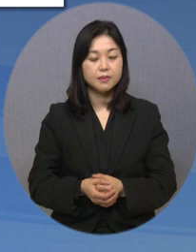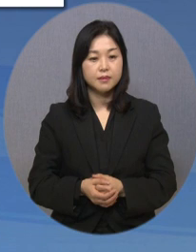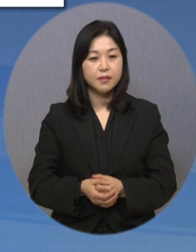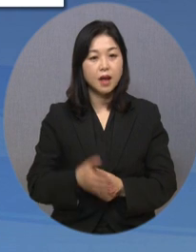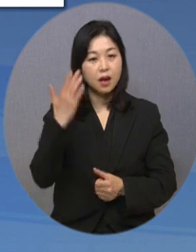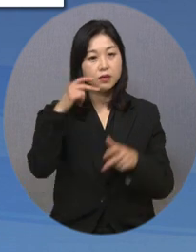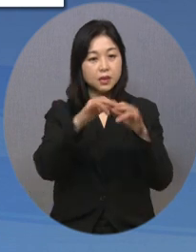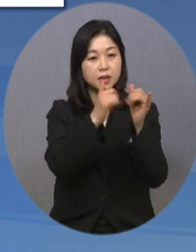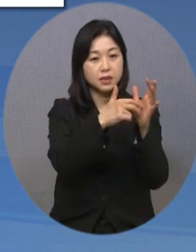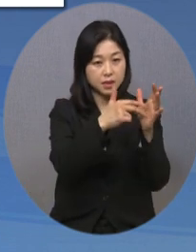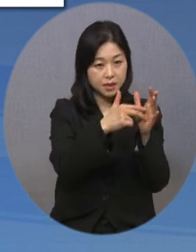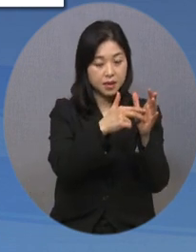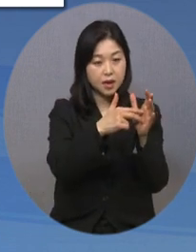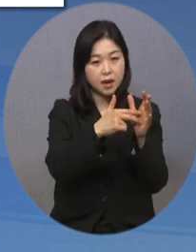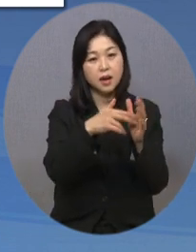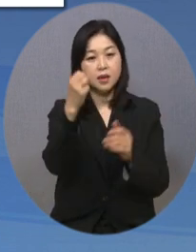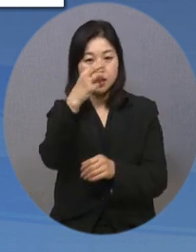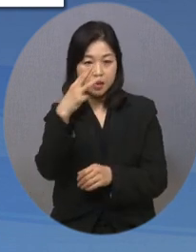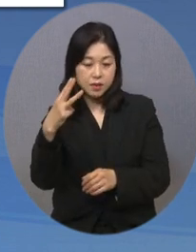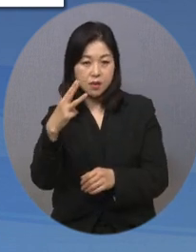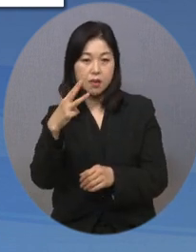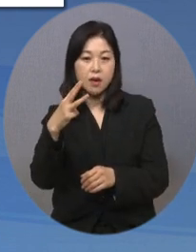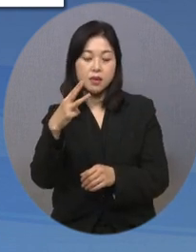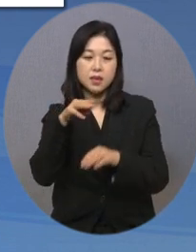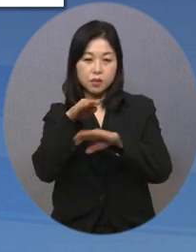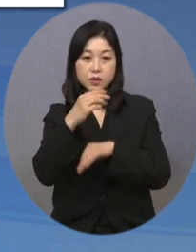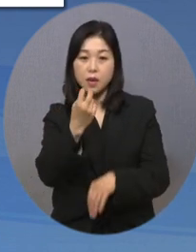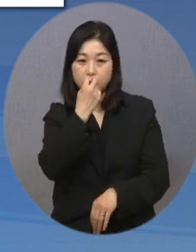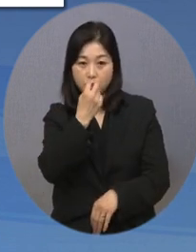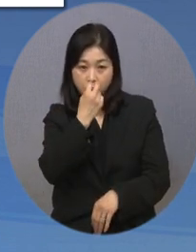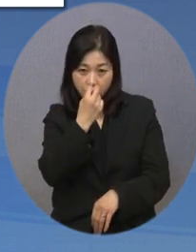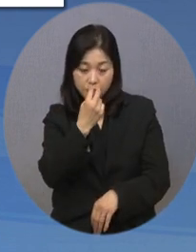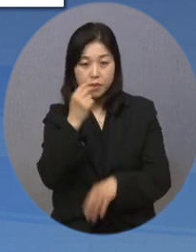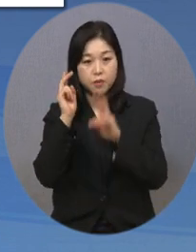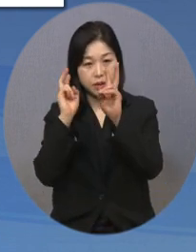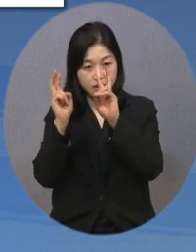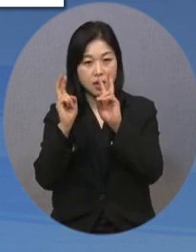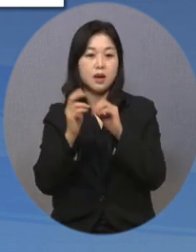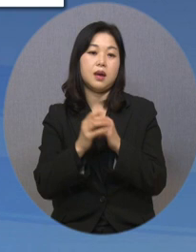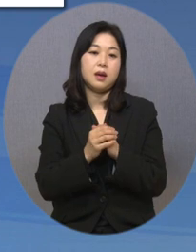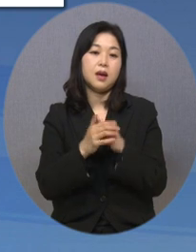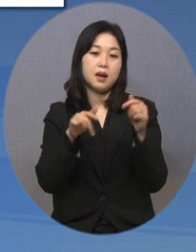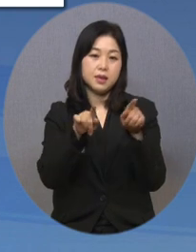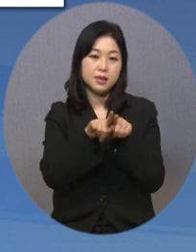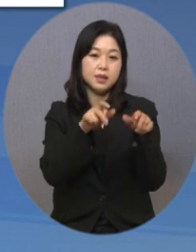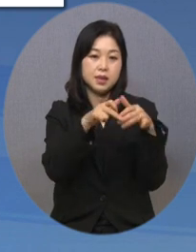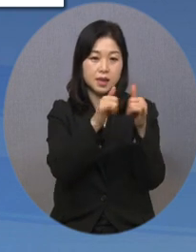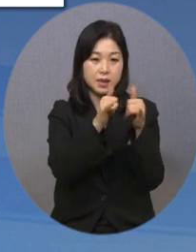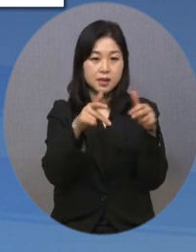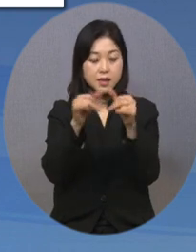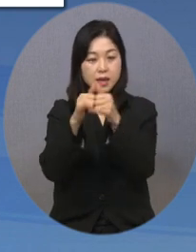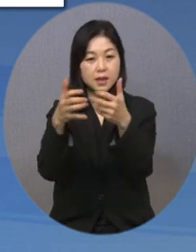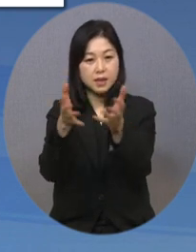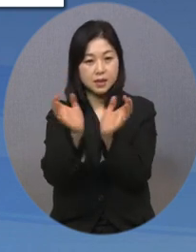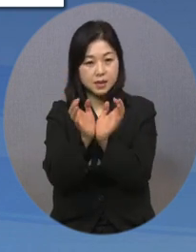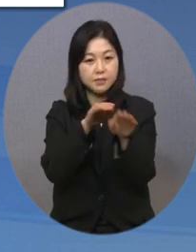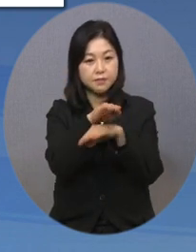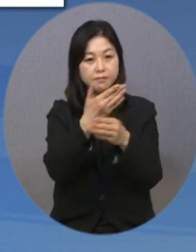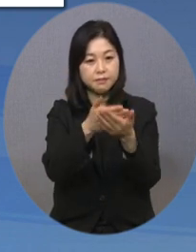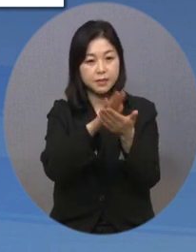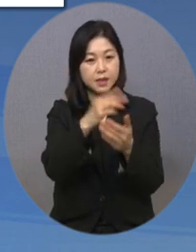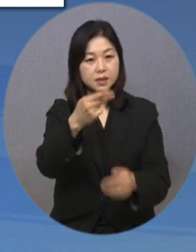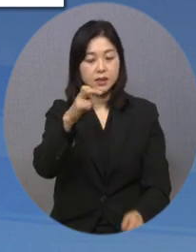한국장애인재단과 삼성화재 애니카 손사가 함께하는 장애인 장애인단체 자동차 정비 2021